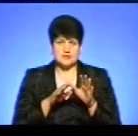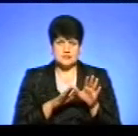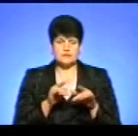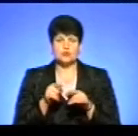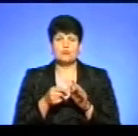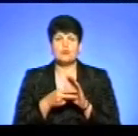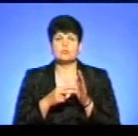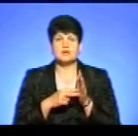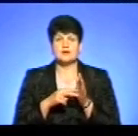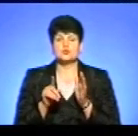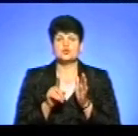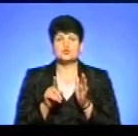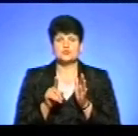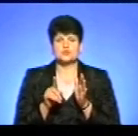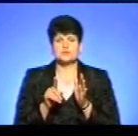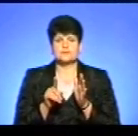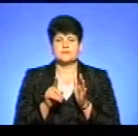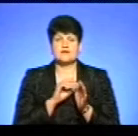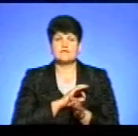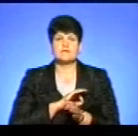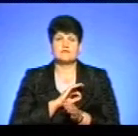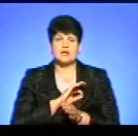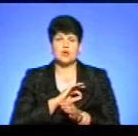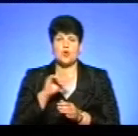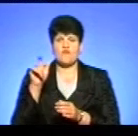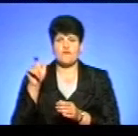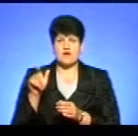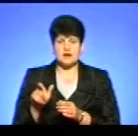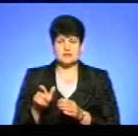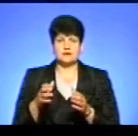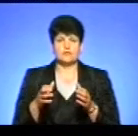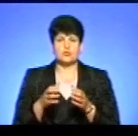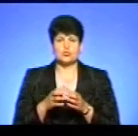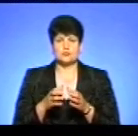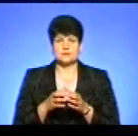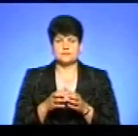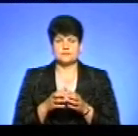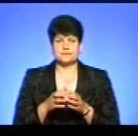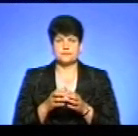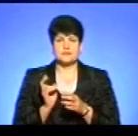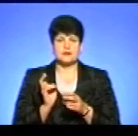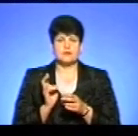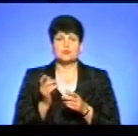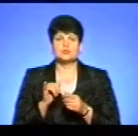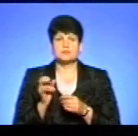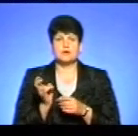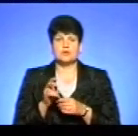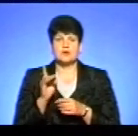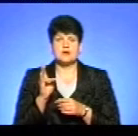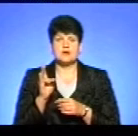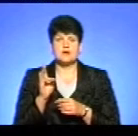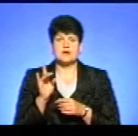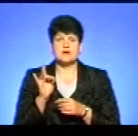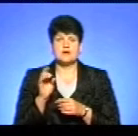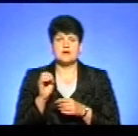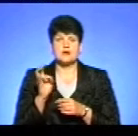тому плані, що вихователь, який в групу відвідував Ренат, вона